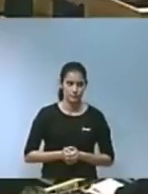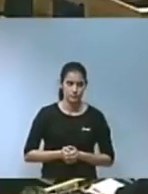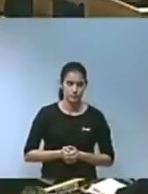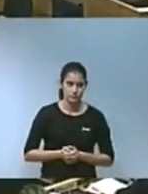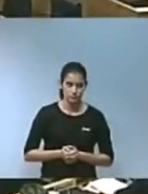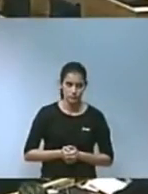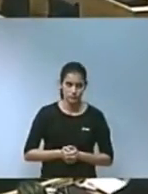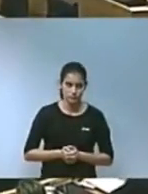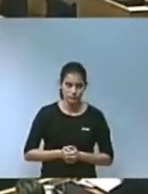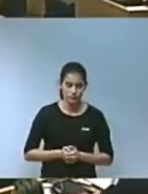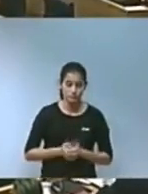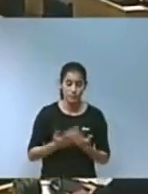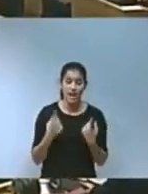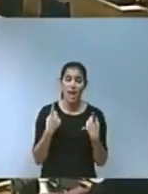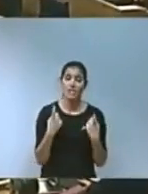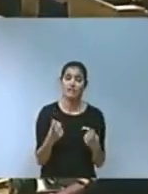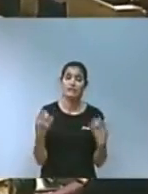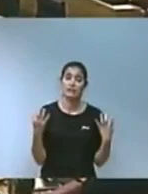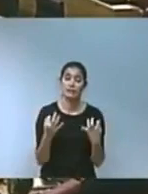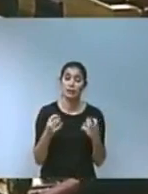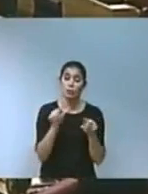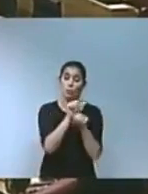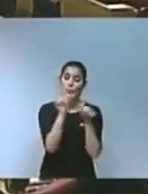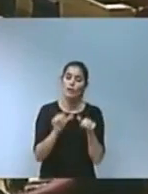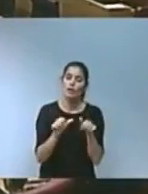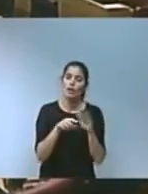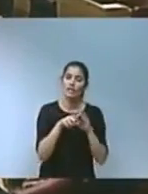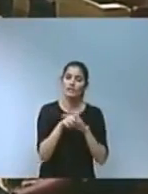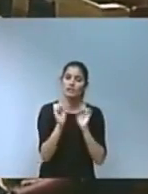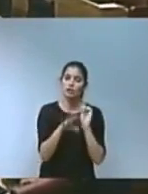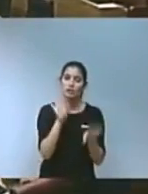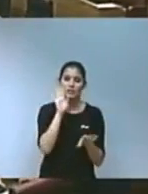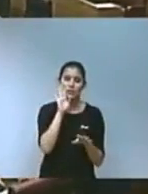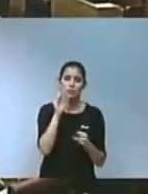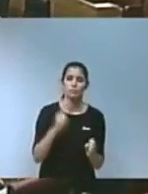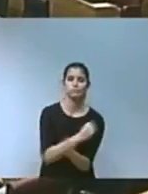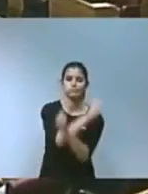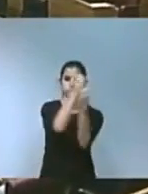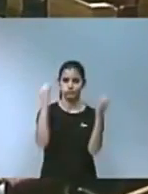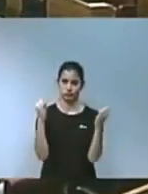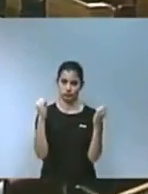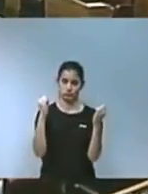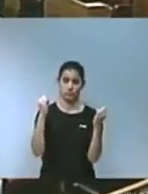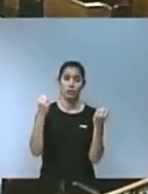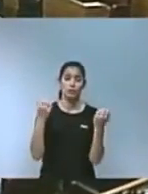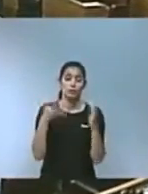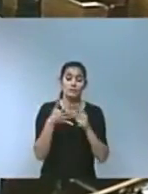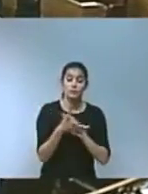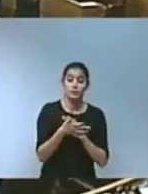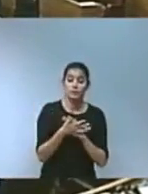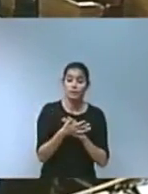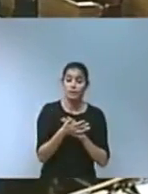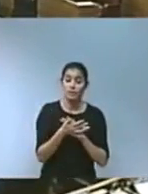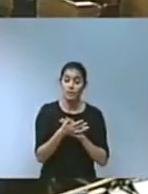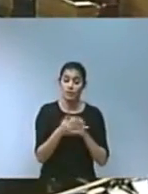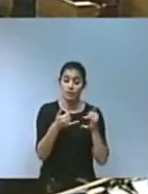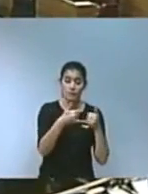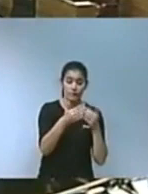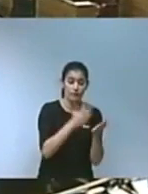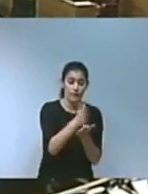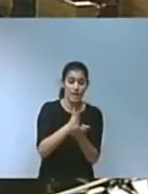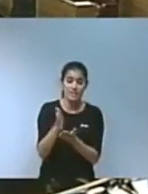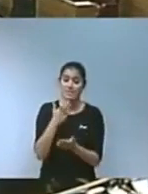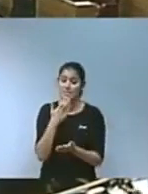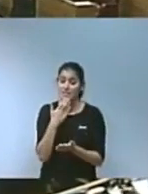Cal generar un model de gestió de residus que siga robust i on per una o diverses vies els residus no reduïts